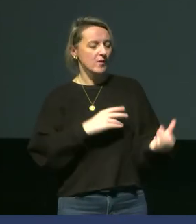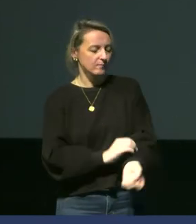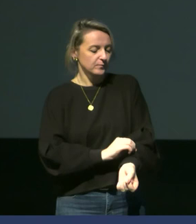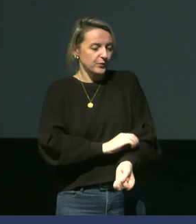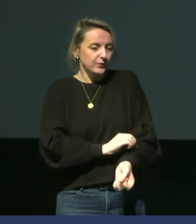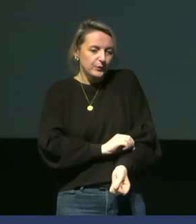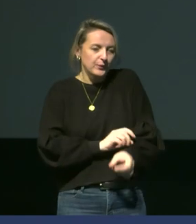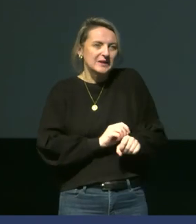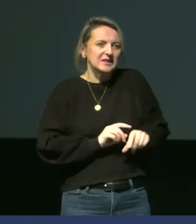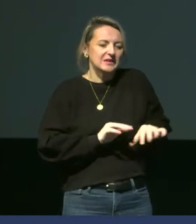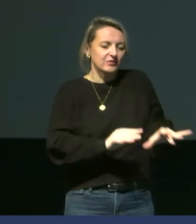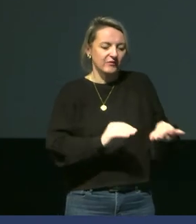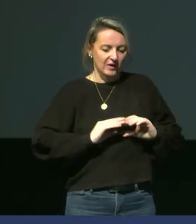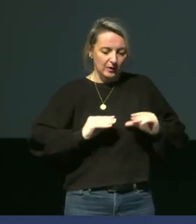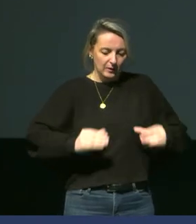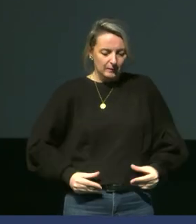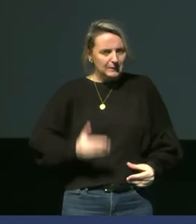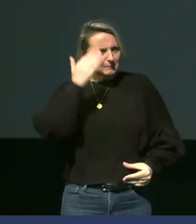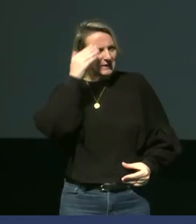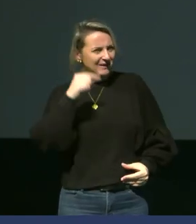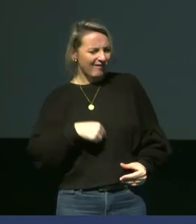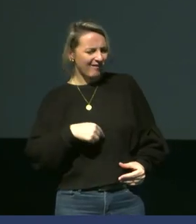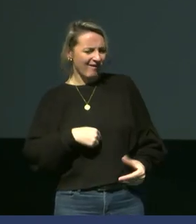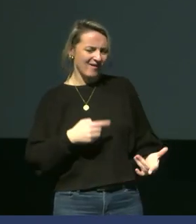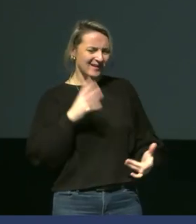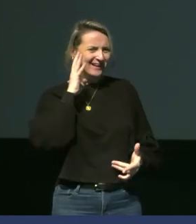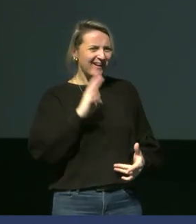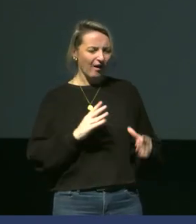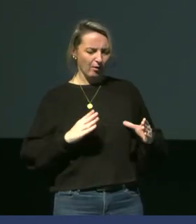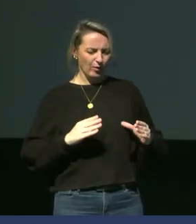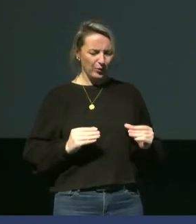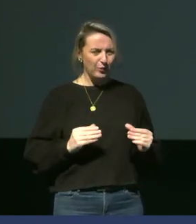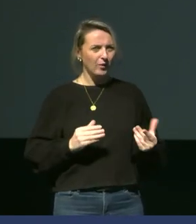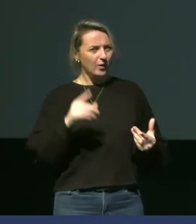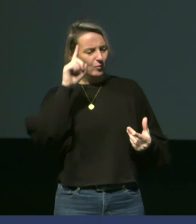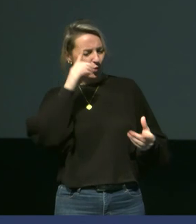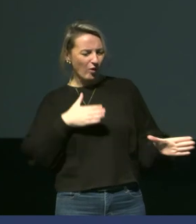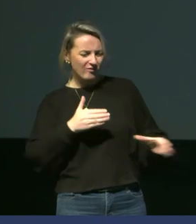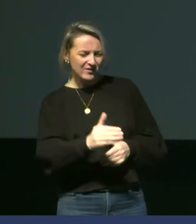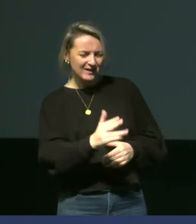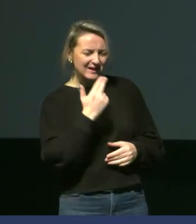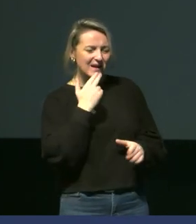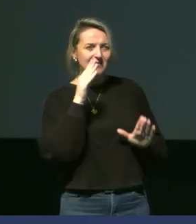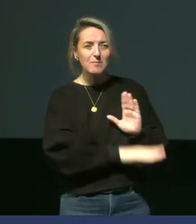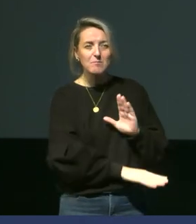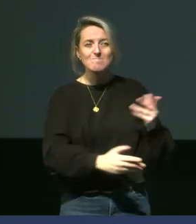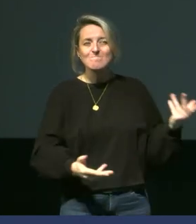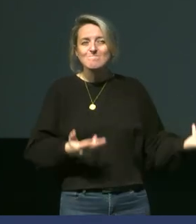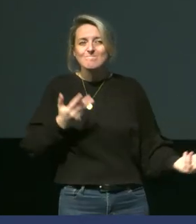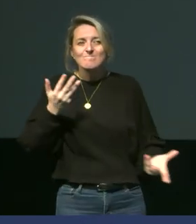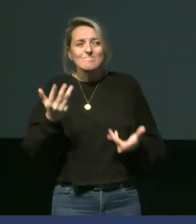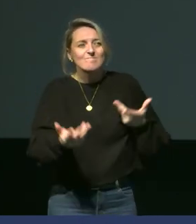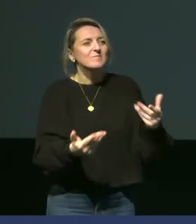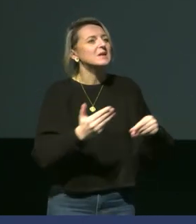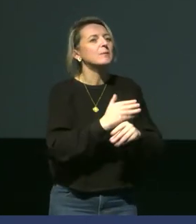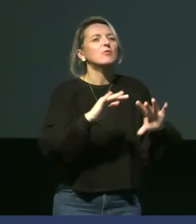niveau des tissus périphériques adipeux, mais si ce tissu périphérique adipeux est moins épais parce que les proies étaient de moins bonne qualité, qu'est-ce qui se passe ? On va avoir un goût de